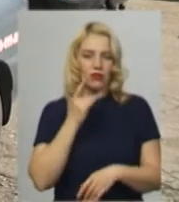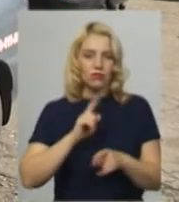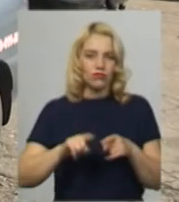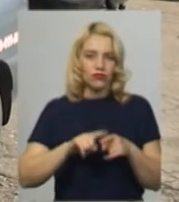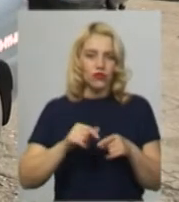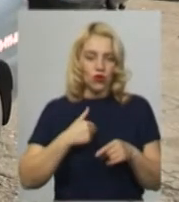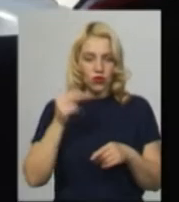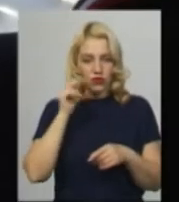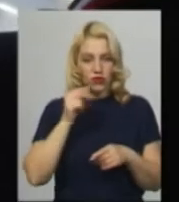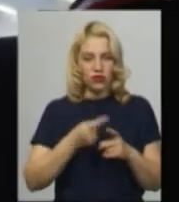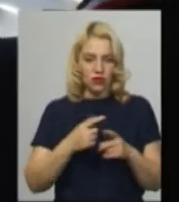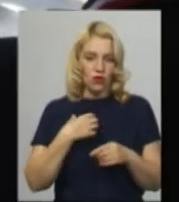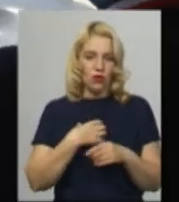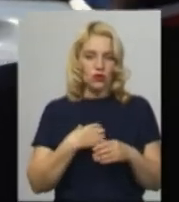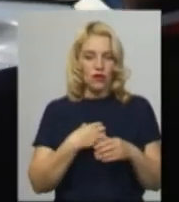Це основна, я думаю, причина.